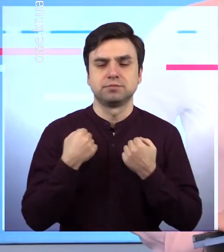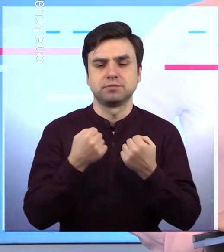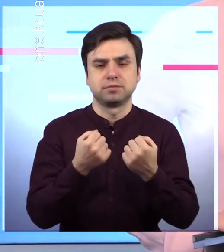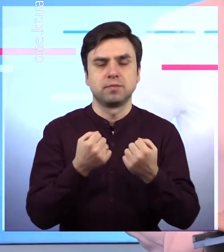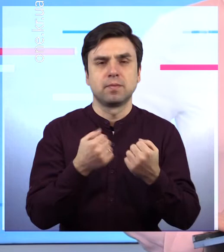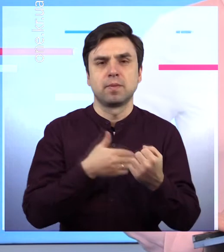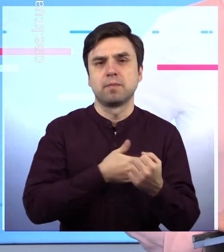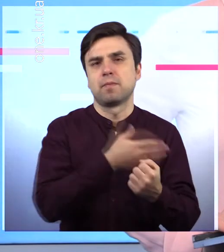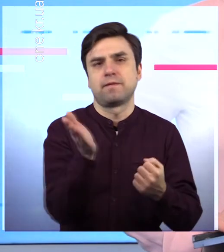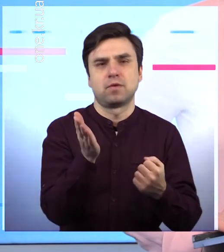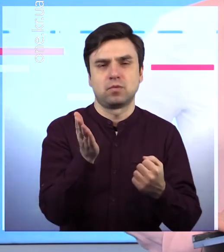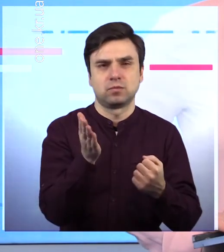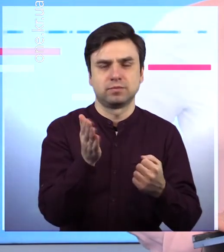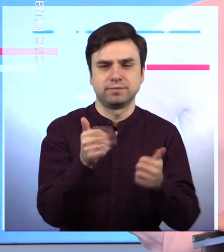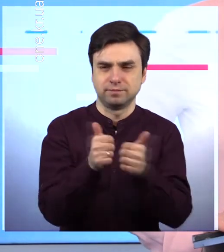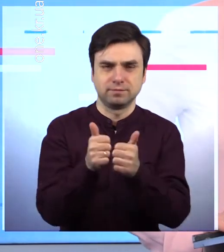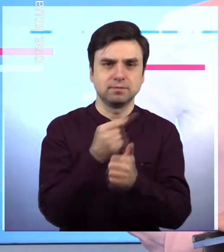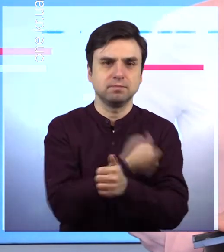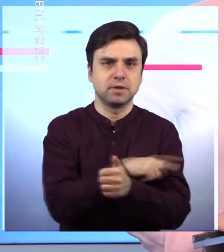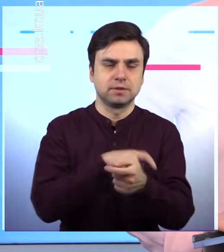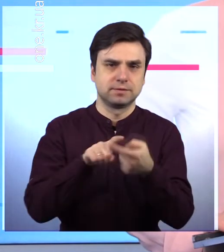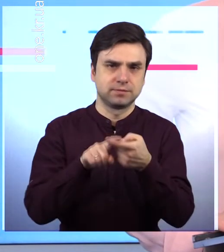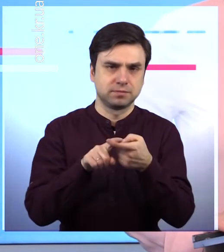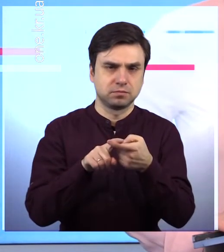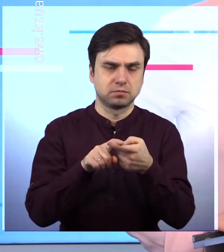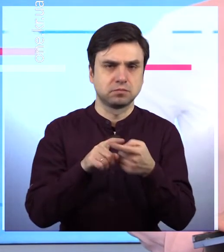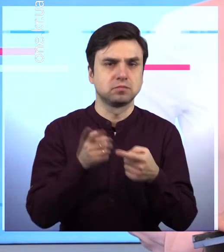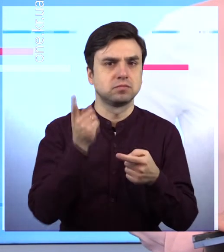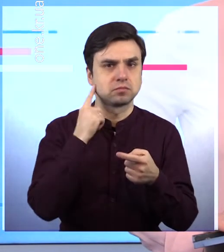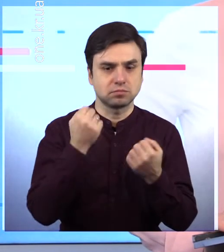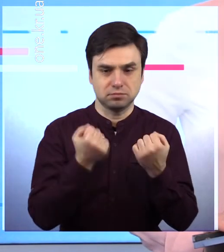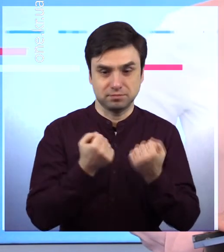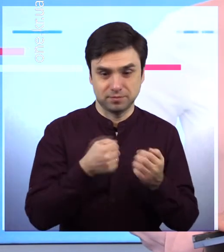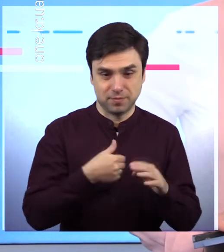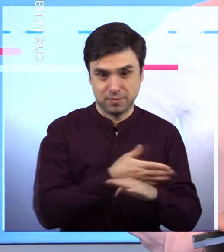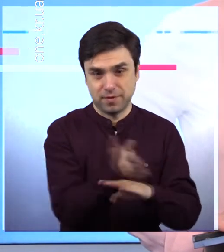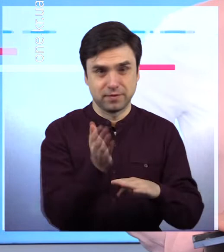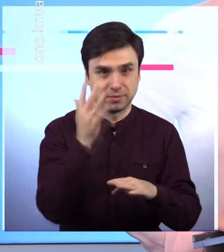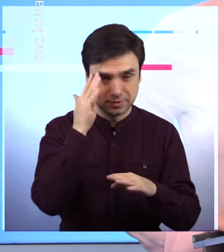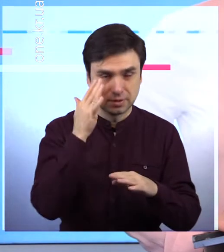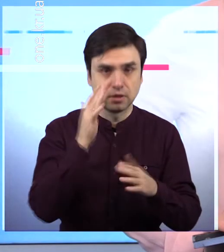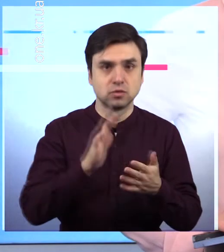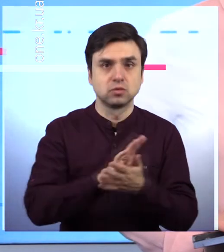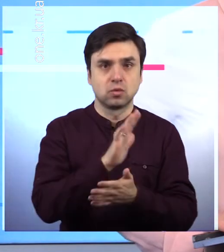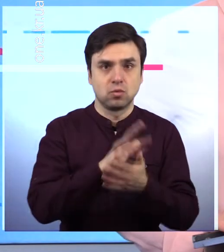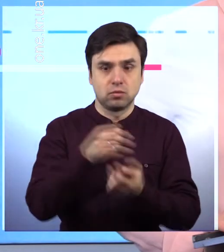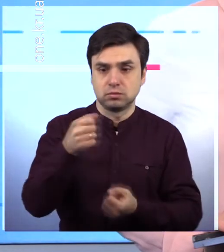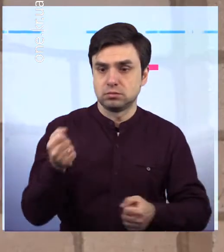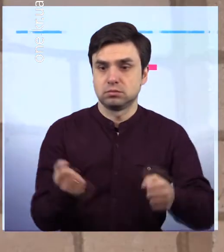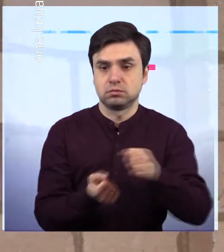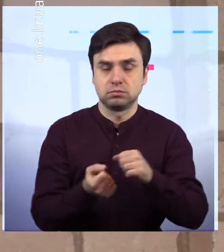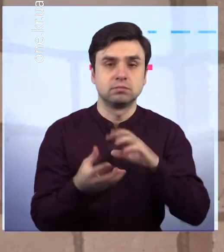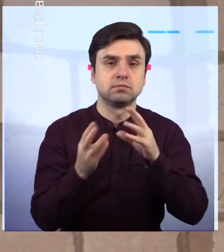Пожежа забрала життя двох містян. 11 лютого поліція Покровського району у приватному будинку знайшла тіла двох людей.